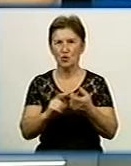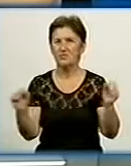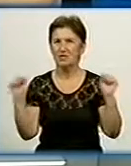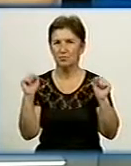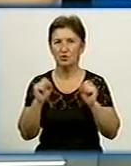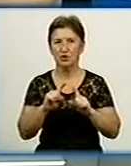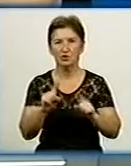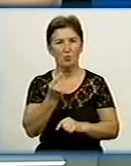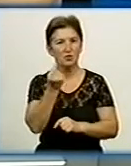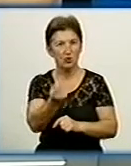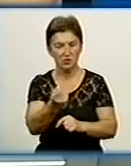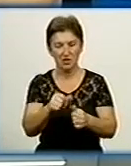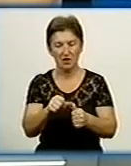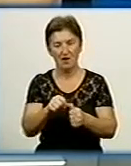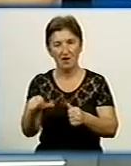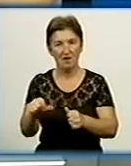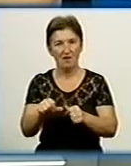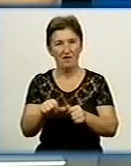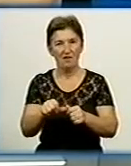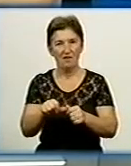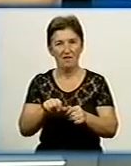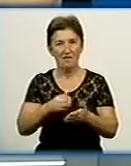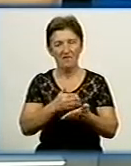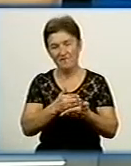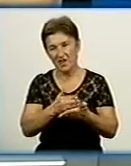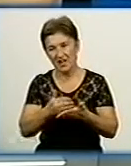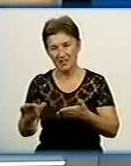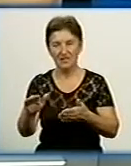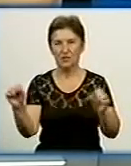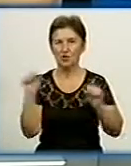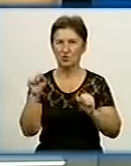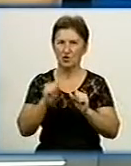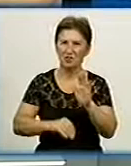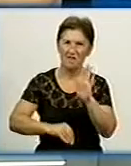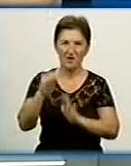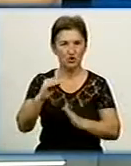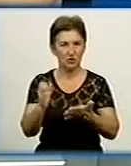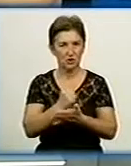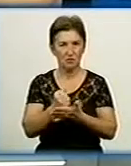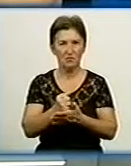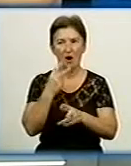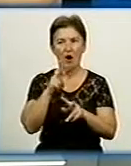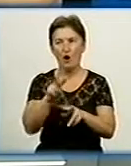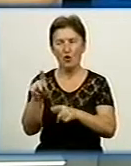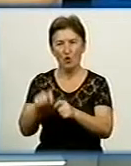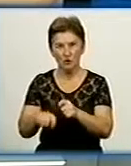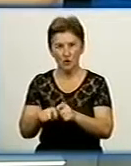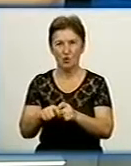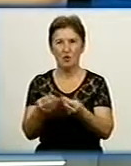трохи відокремити і виділити спорт, вищих досягнень, контроль, кошти і спорт.